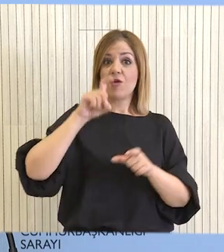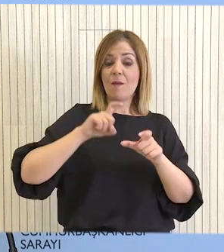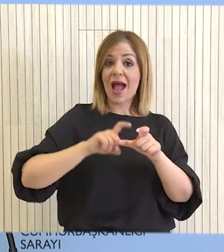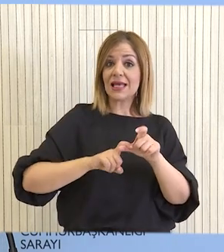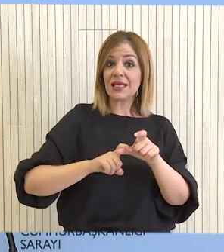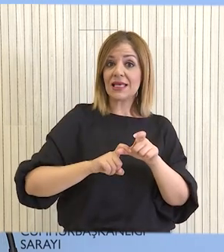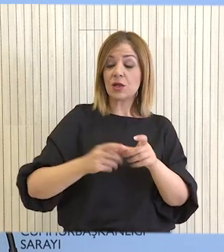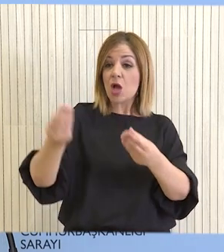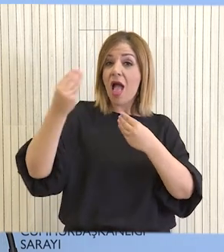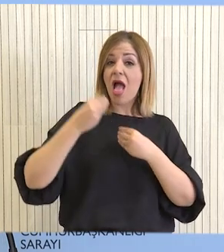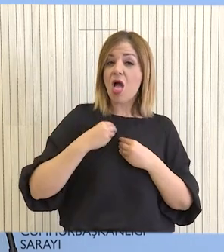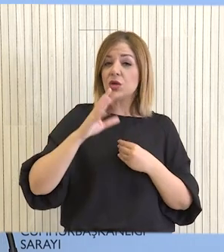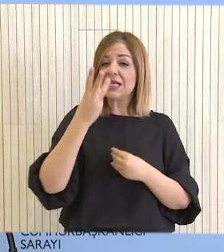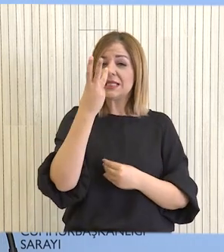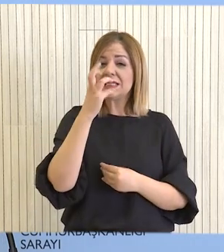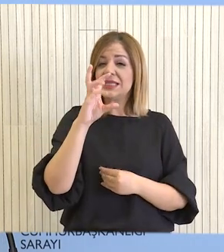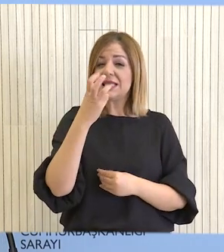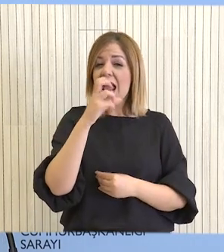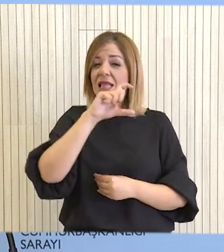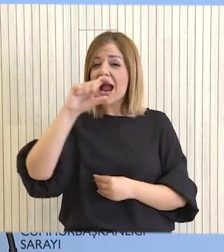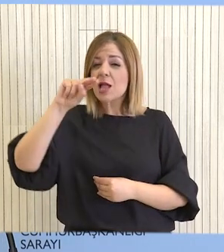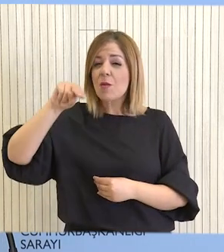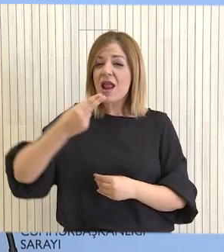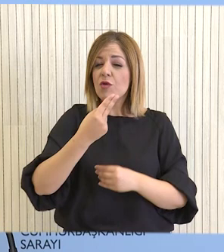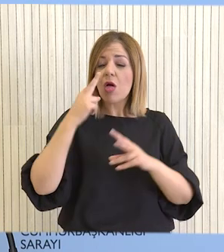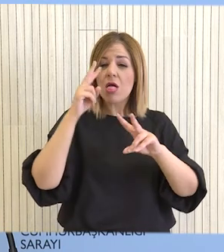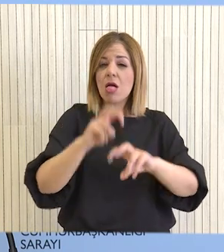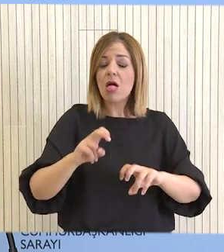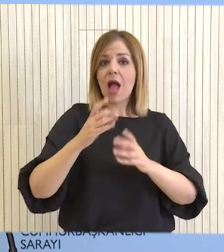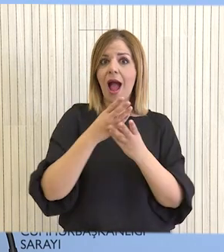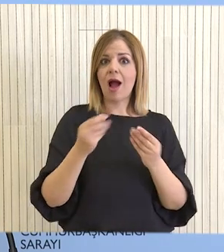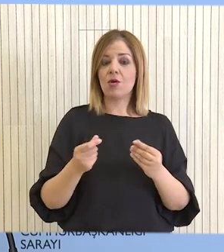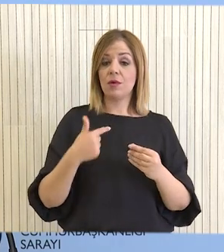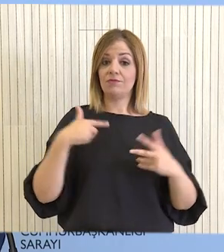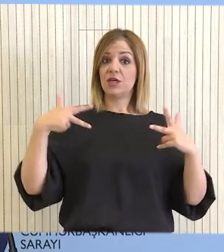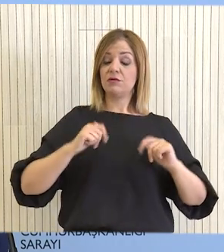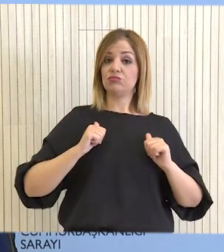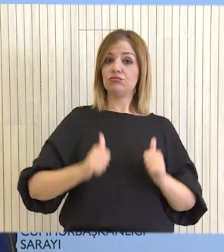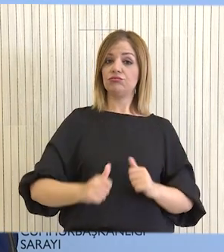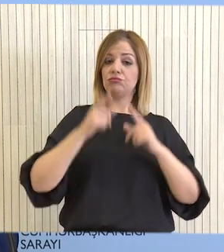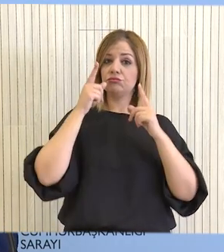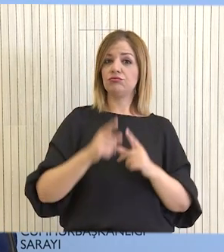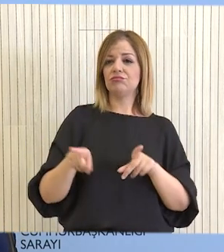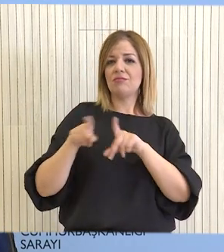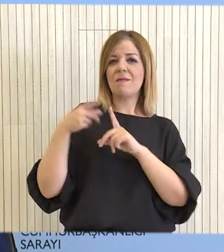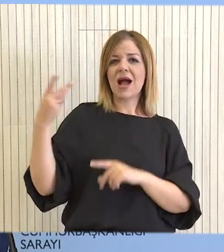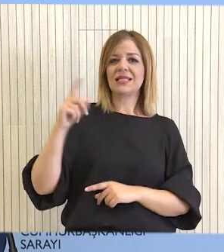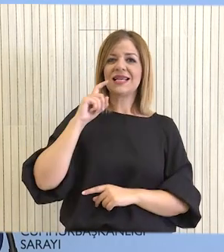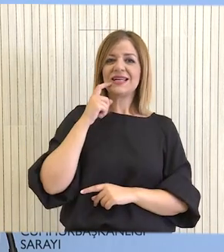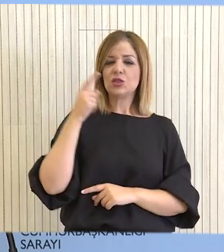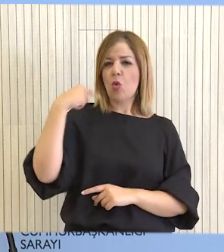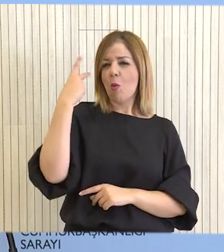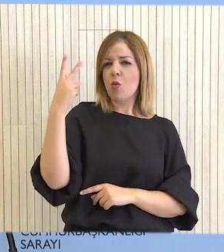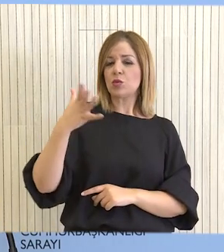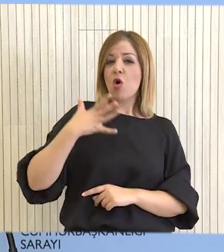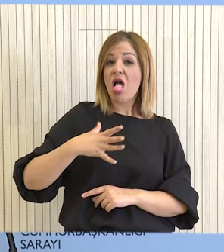παραχωρήσει πάνω από 30 εκατομμύρια ευρώ για τον σκοπό αυτό. Η αποφασιστικότητα της κυβέρνησης και του Πρόεδρου της Δημοκρατίας προσωπικά